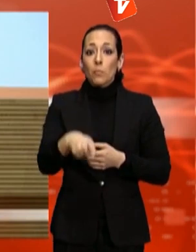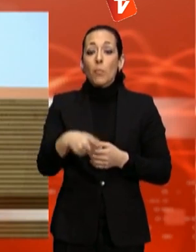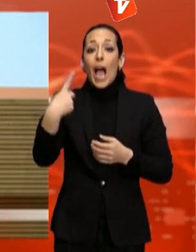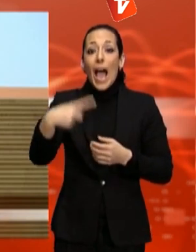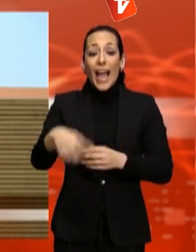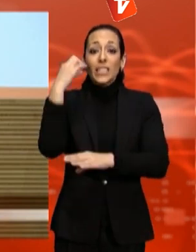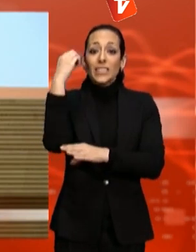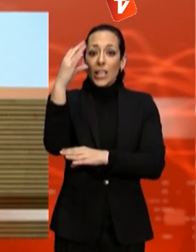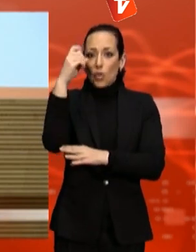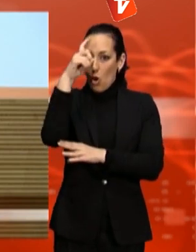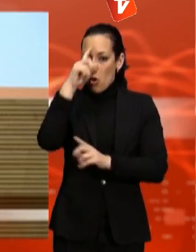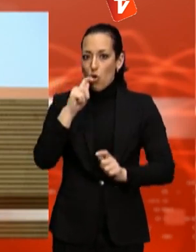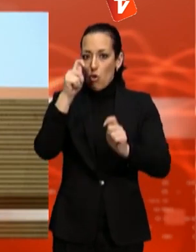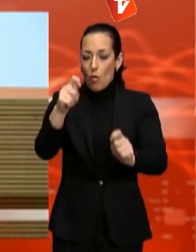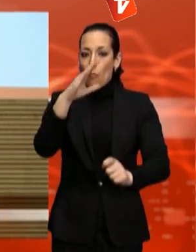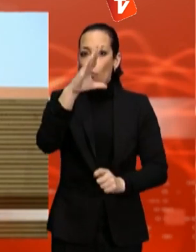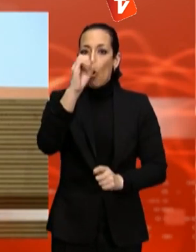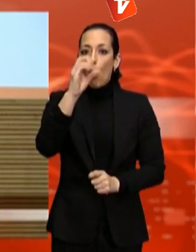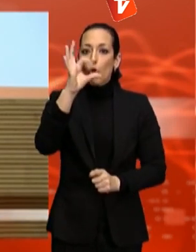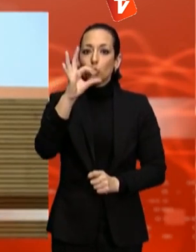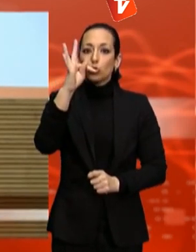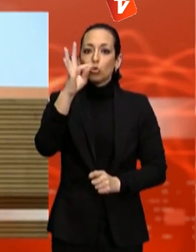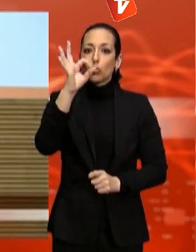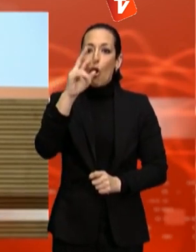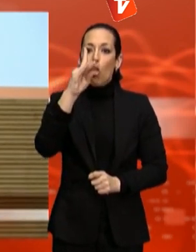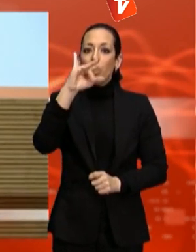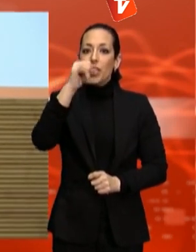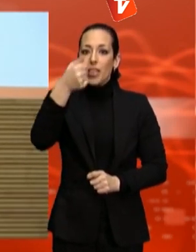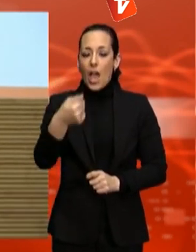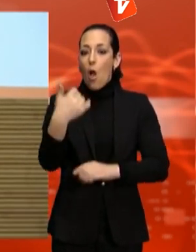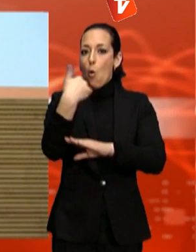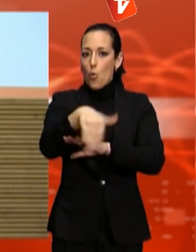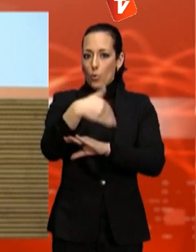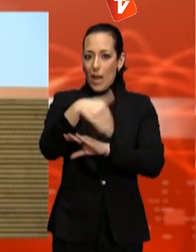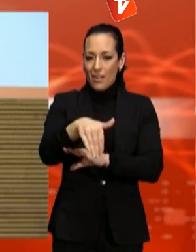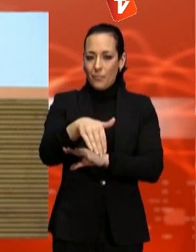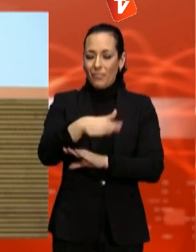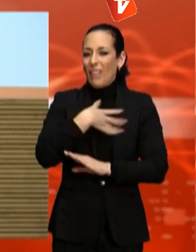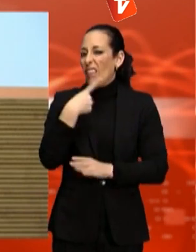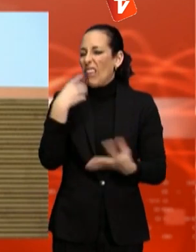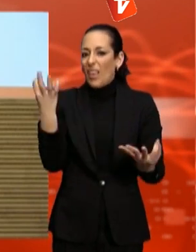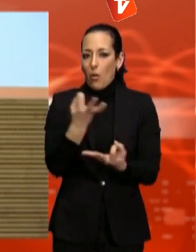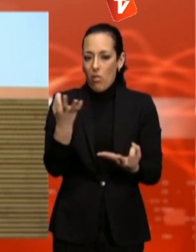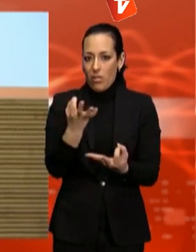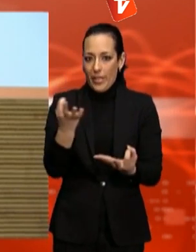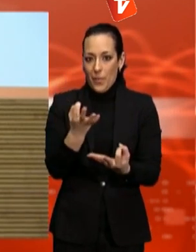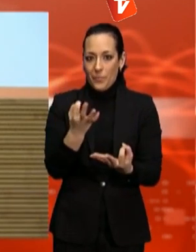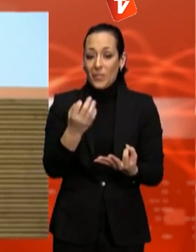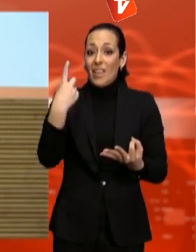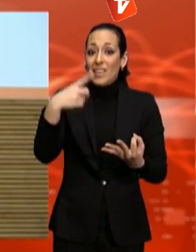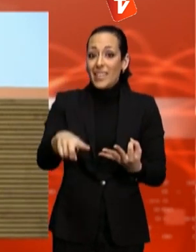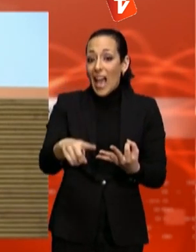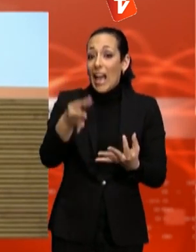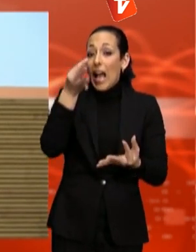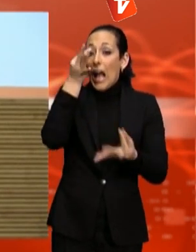es defineix com aquest conjunt d'estratègies i tècniques que pretenen implicar la